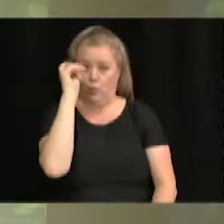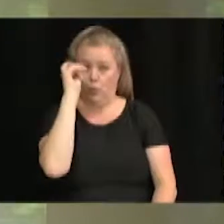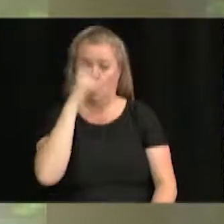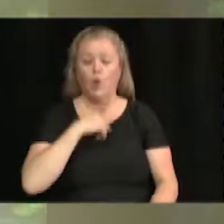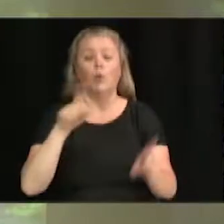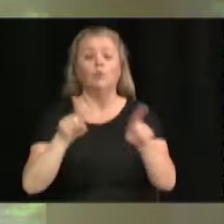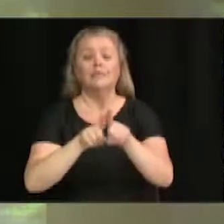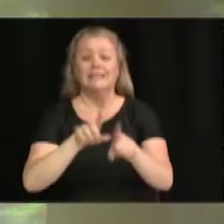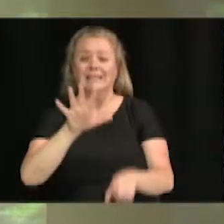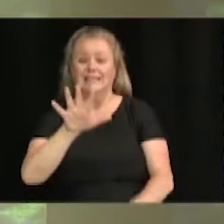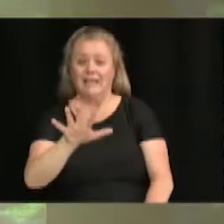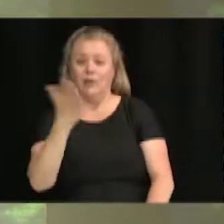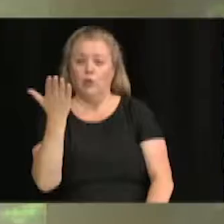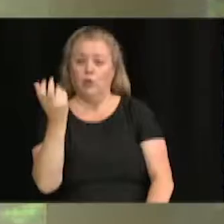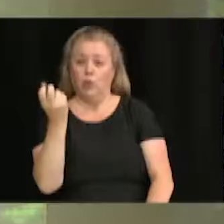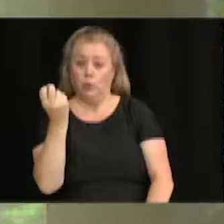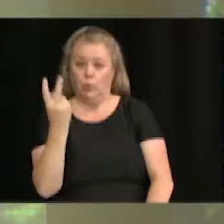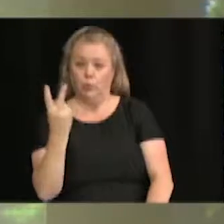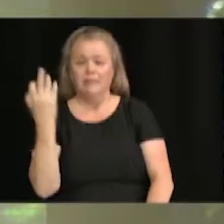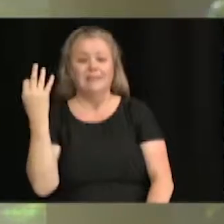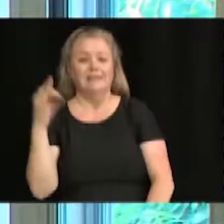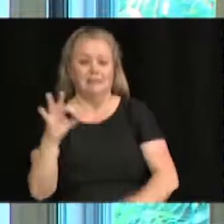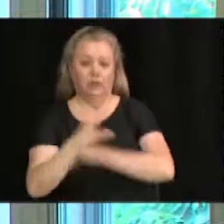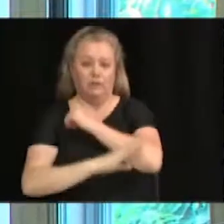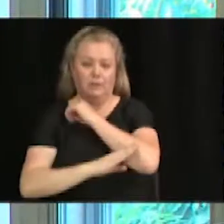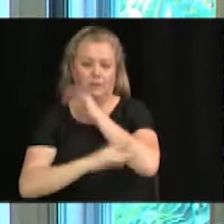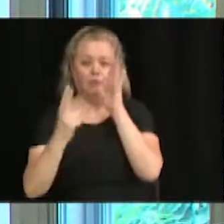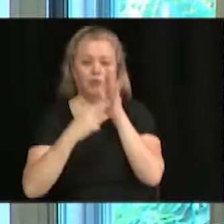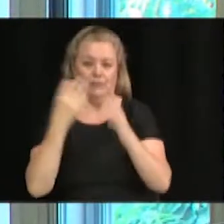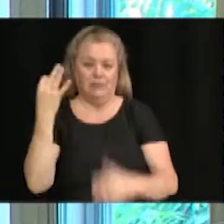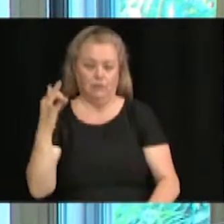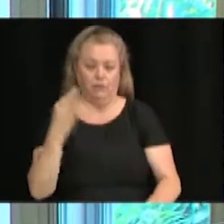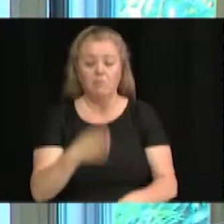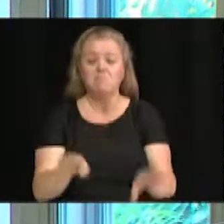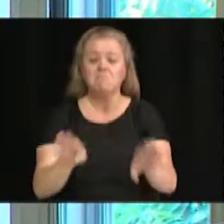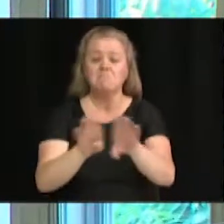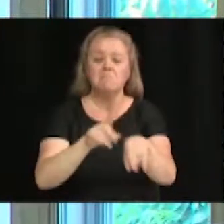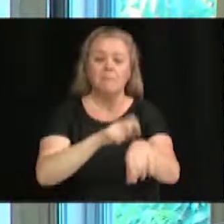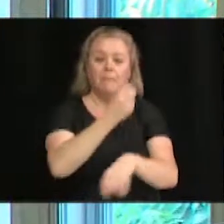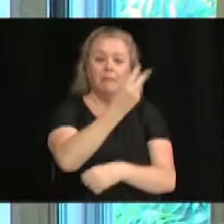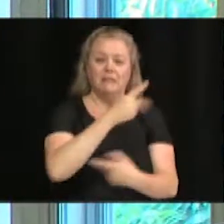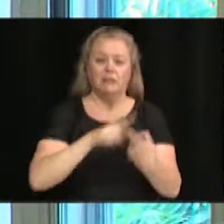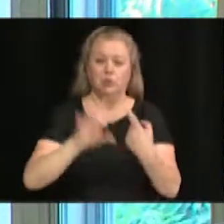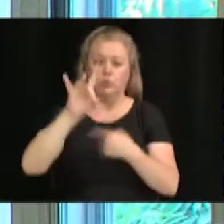19 septembre 2019. Les fermetures qui ont lieu de midi à 20 h.